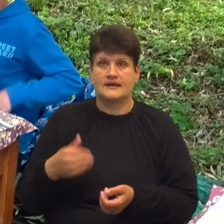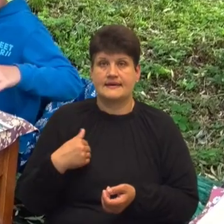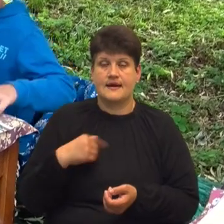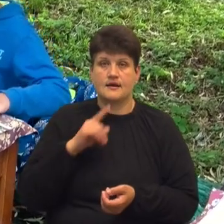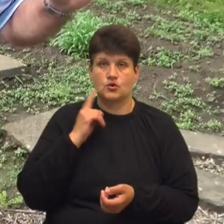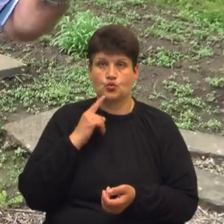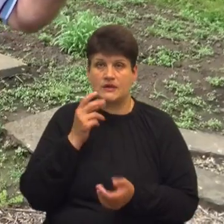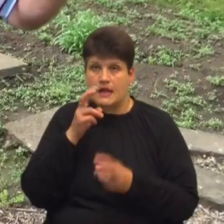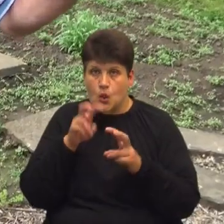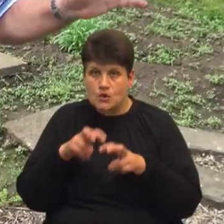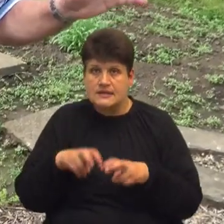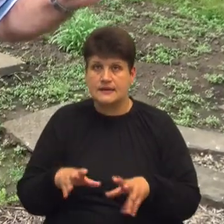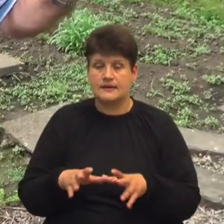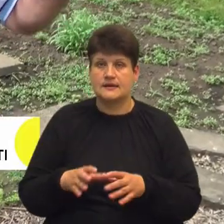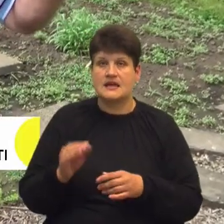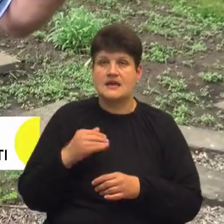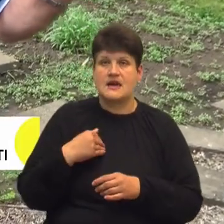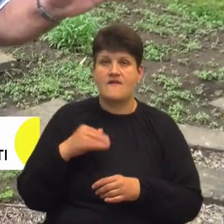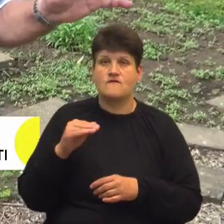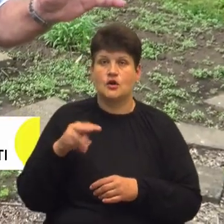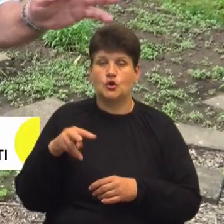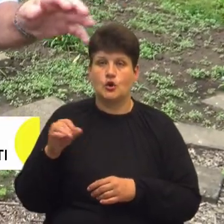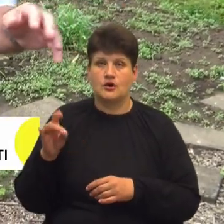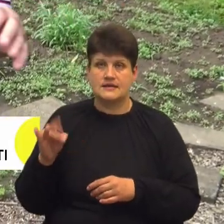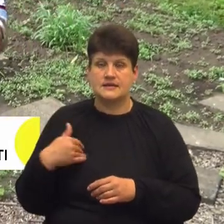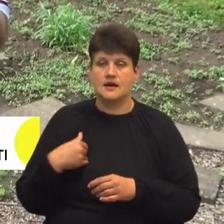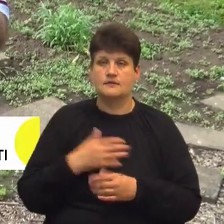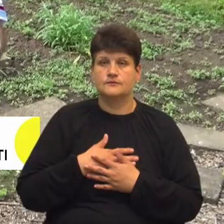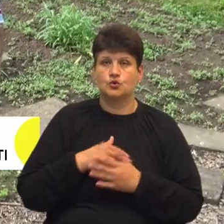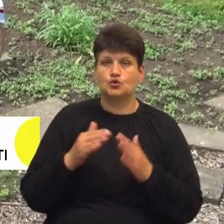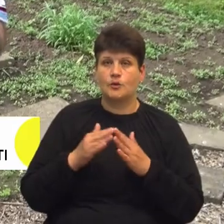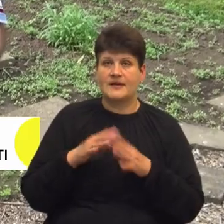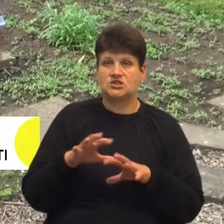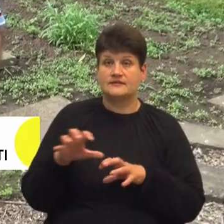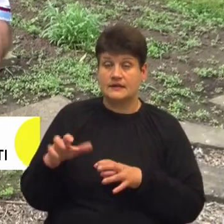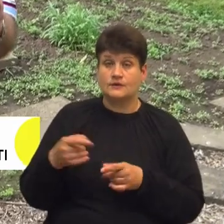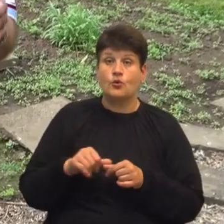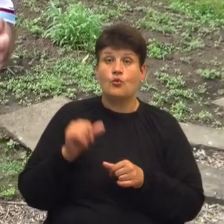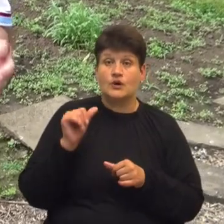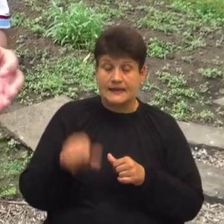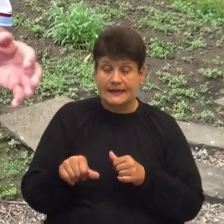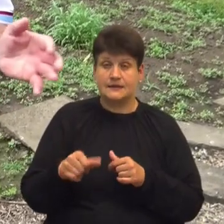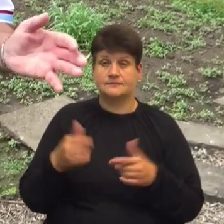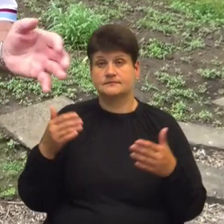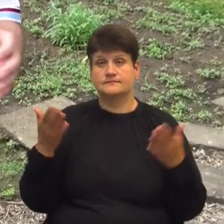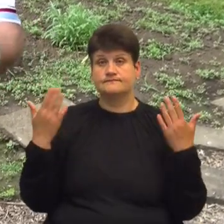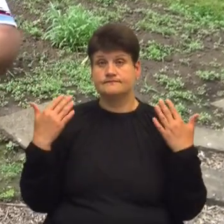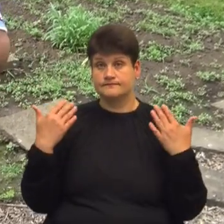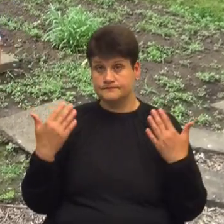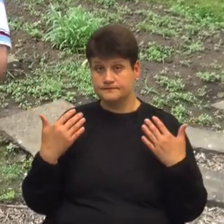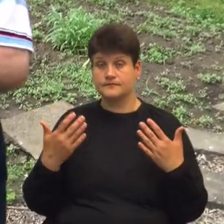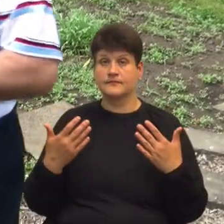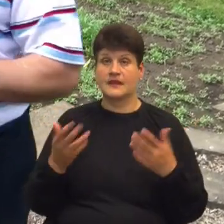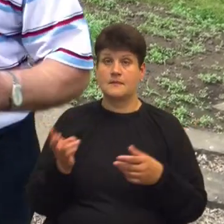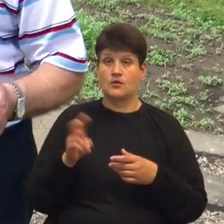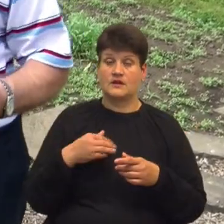дослідник, я флорист, я любитель домашніх тварин. І тому, крім змістовного дозвільна дитина, яка відвідує нашу